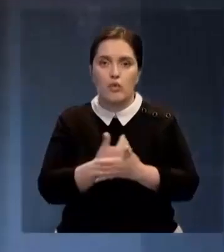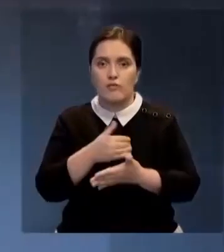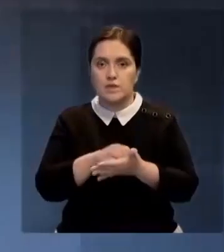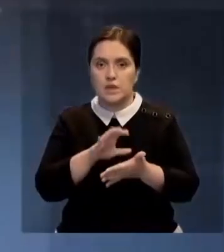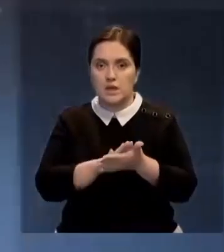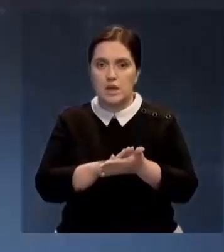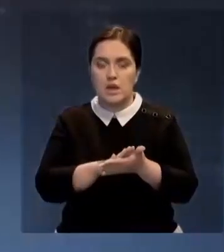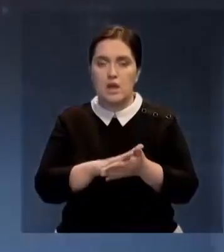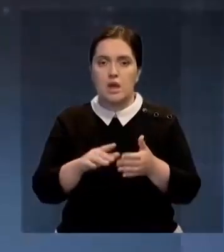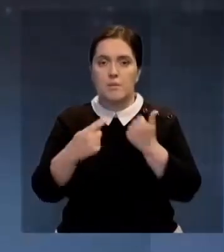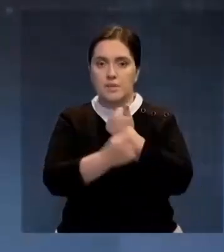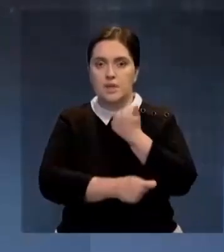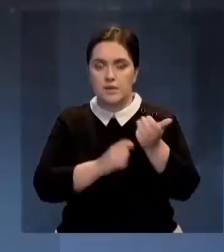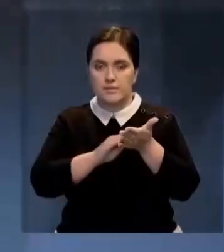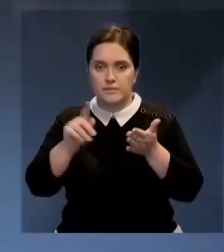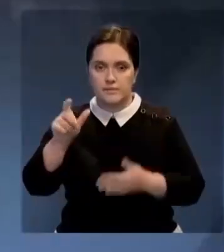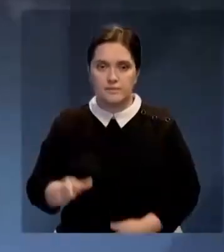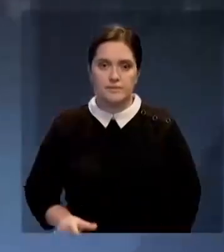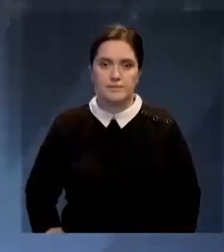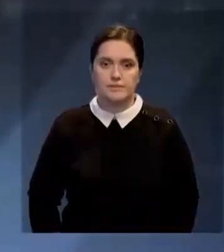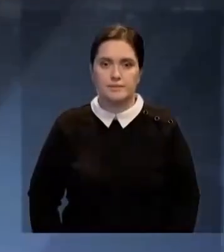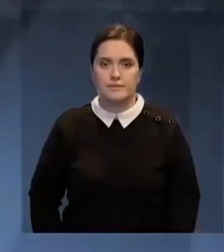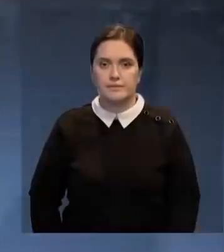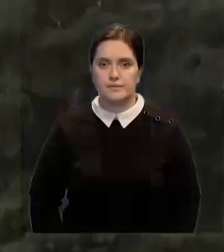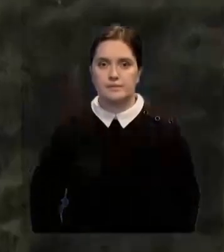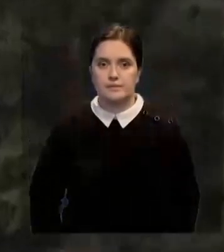нового внесли в проект, об этом материале Григория Беденко.